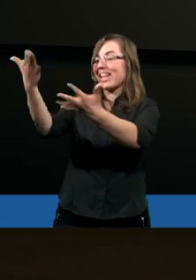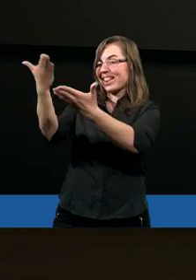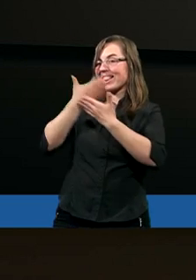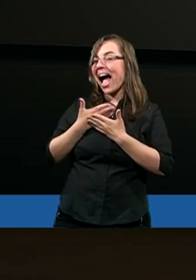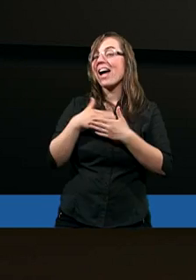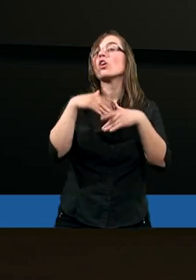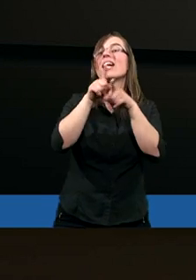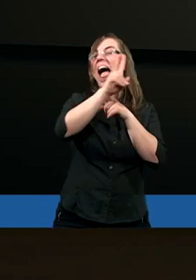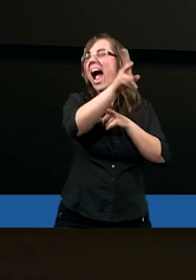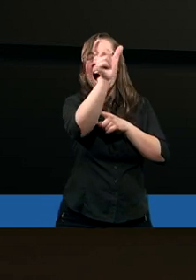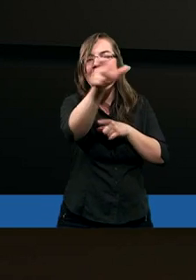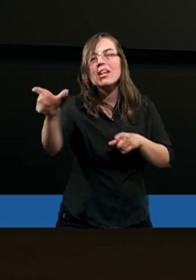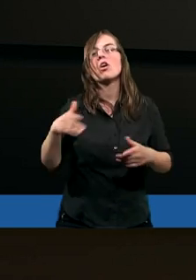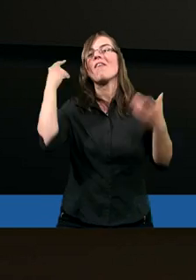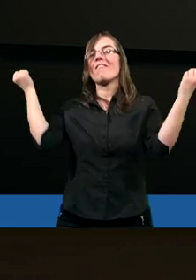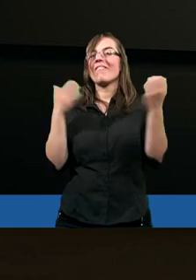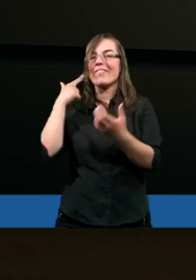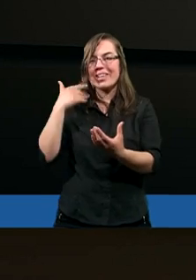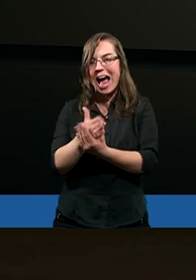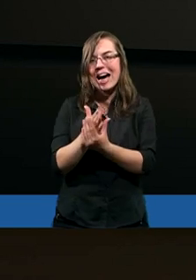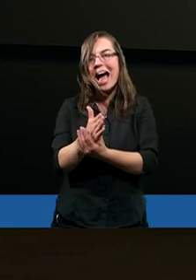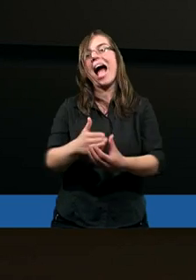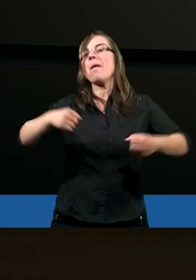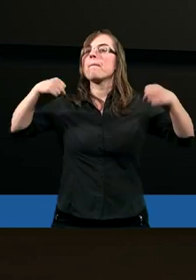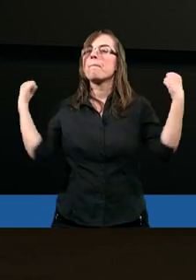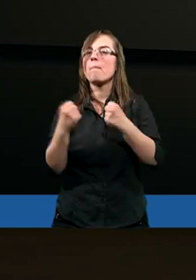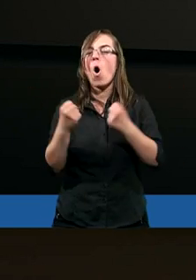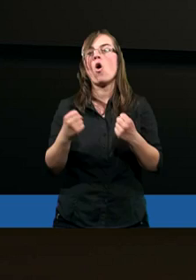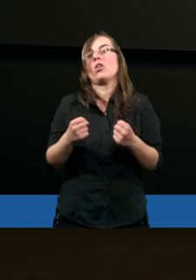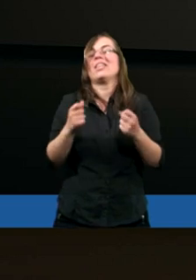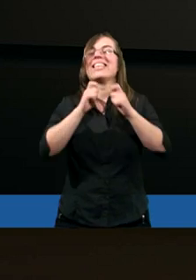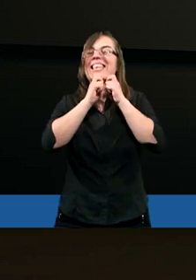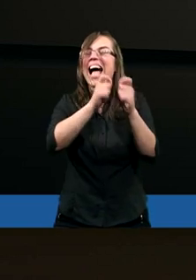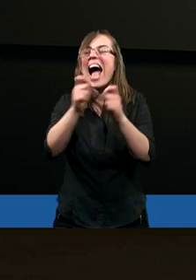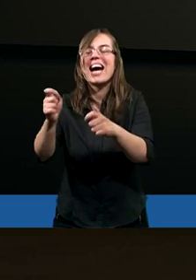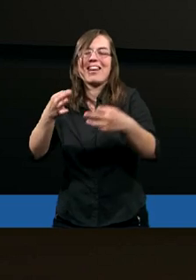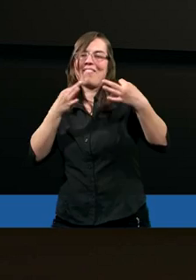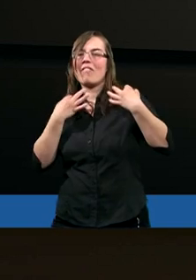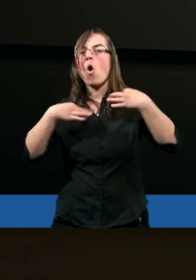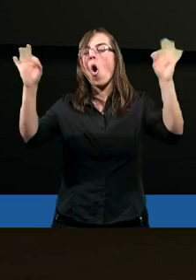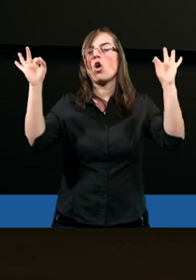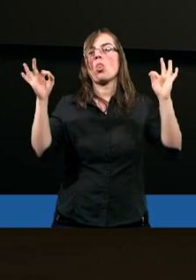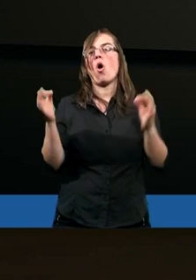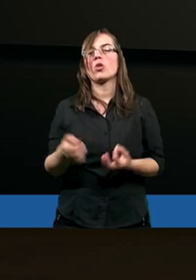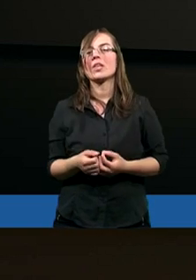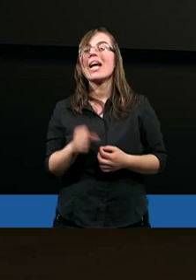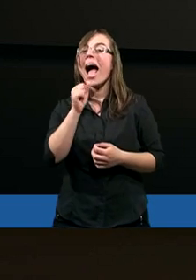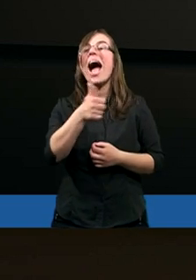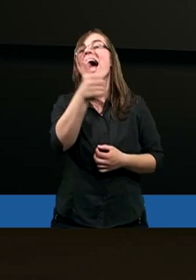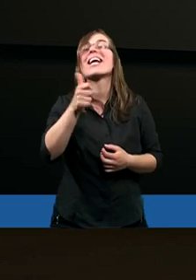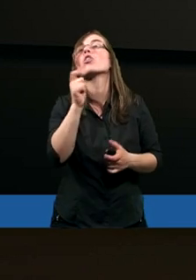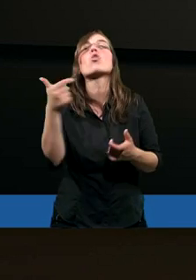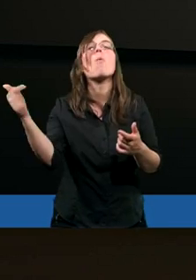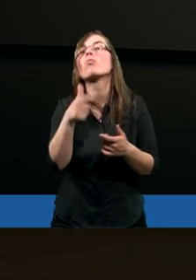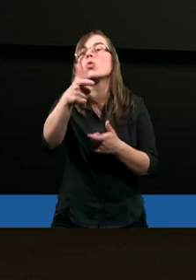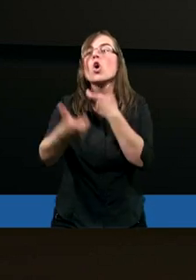wiarę, moc, dary, zdolności. A jedyne,